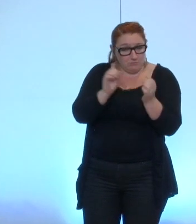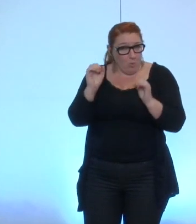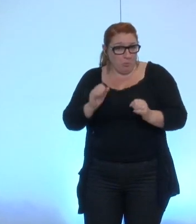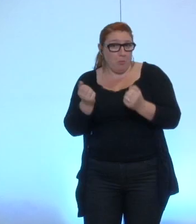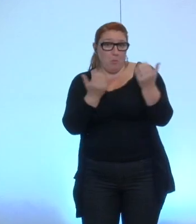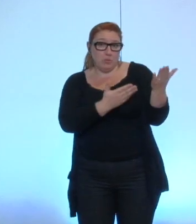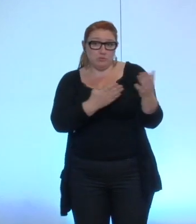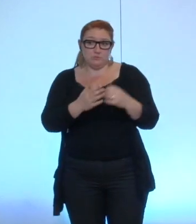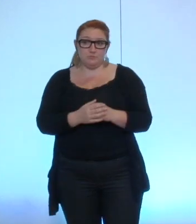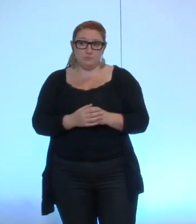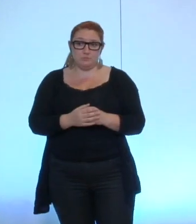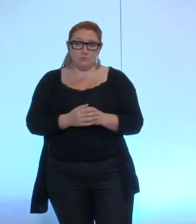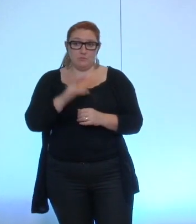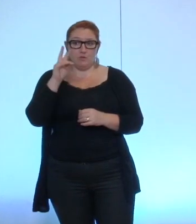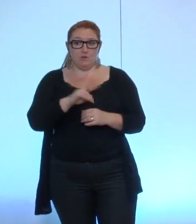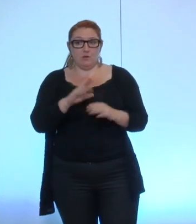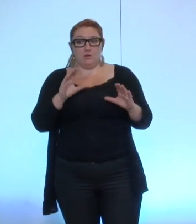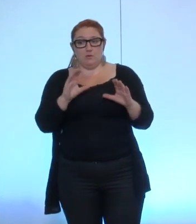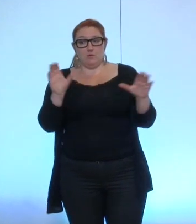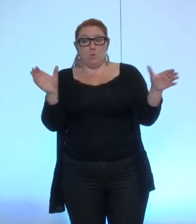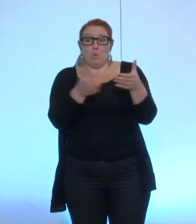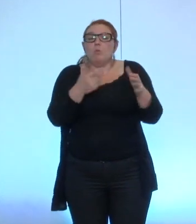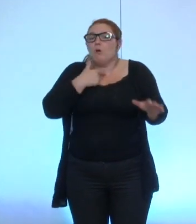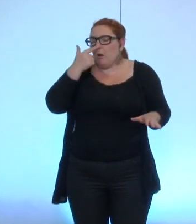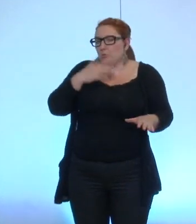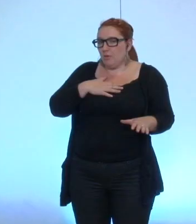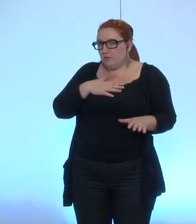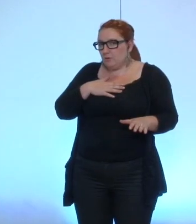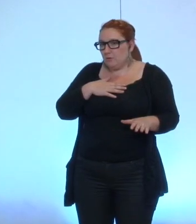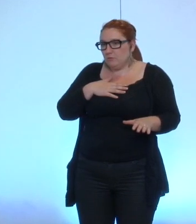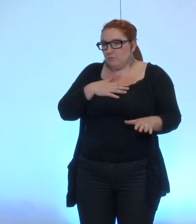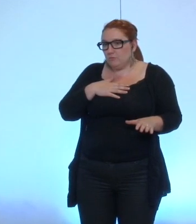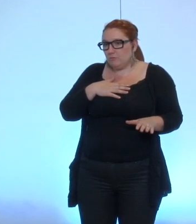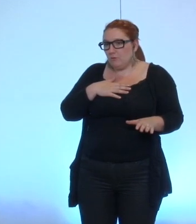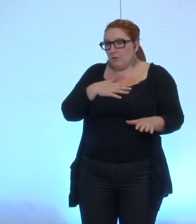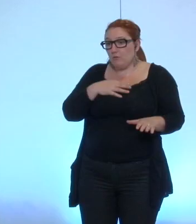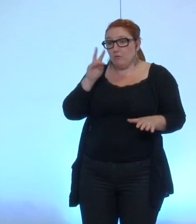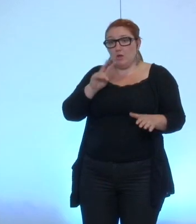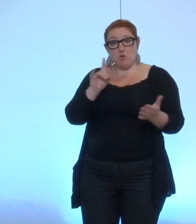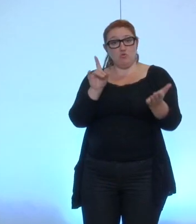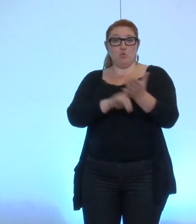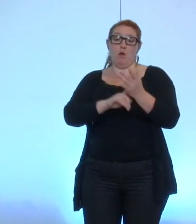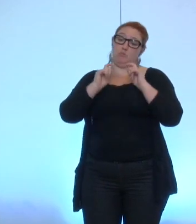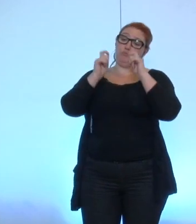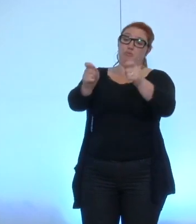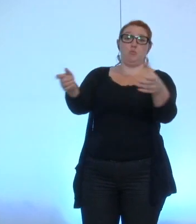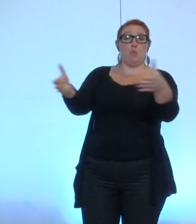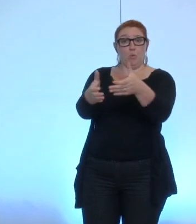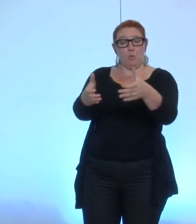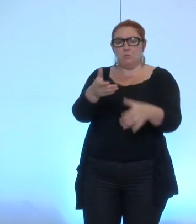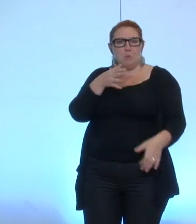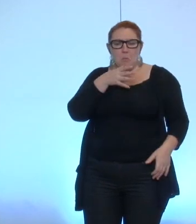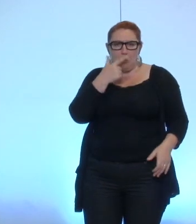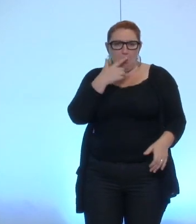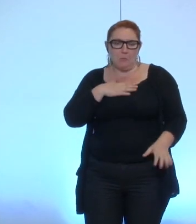là c'est le groupe d'abord je ne crois pas qu'on puisse donner ce droit à un groupe je pense qu'on peut